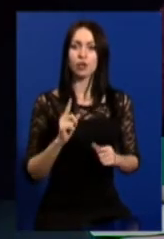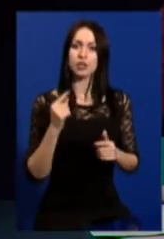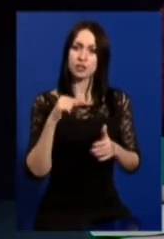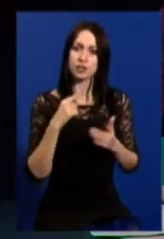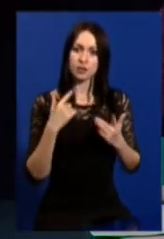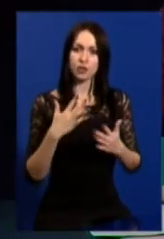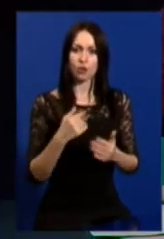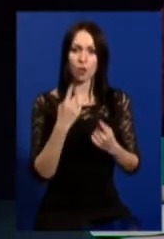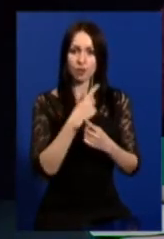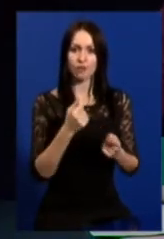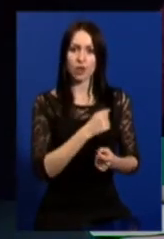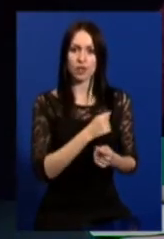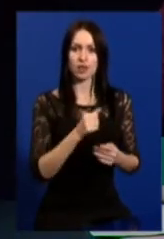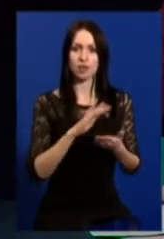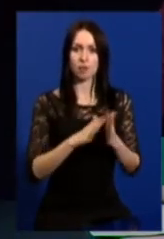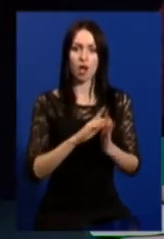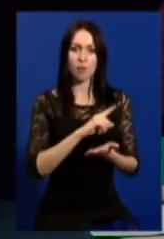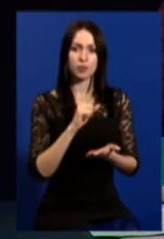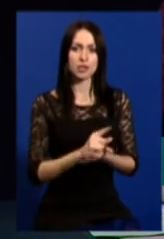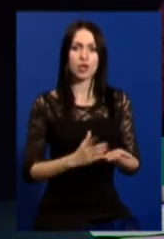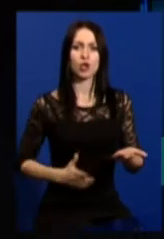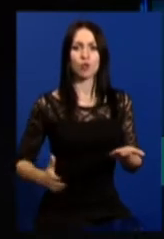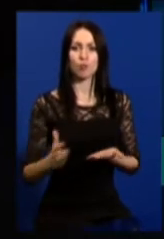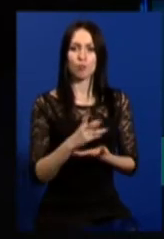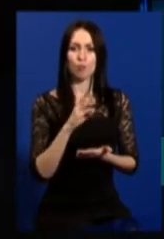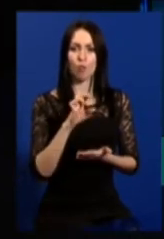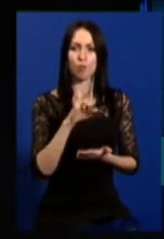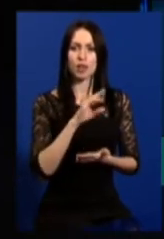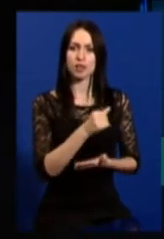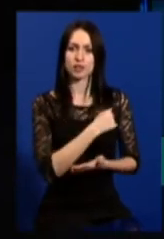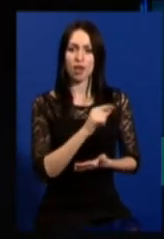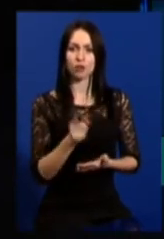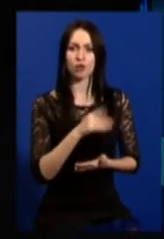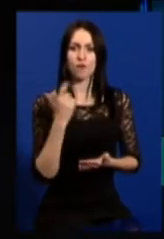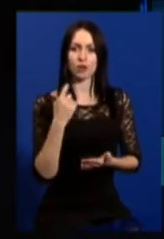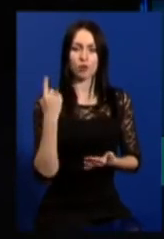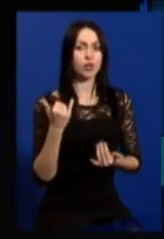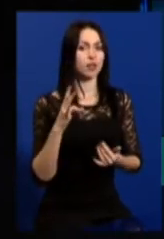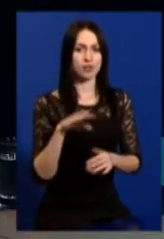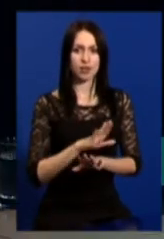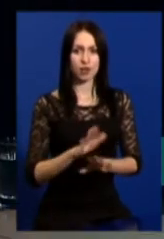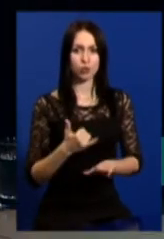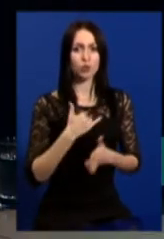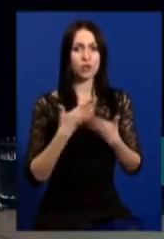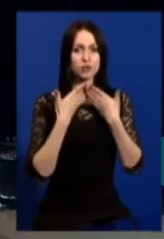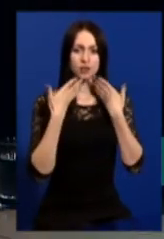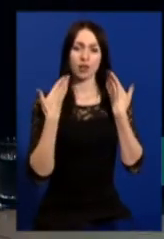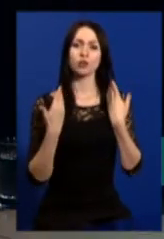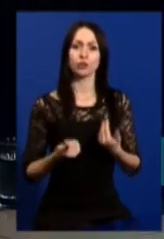оголошення воєнного стану обов'язкову мобілізацію зараз у Харківській області? Ні, не означає. У нас немає